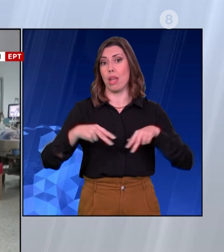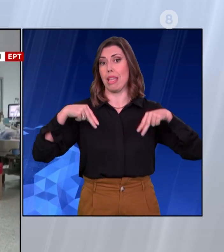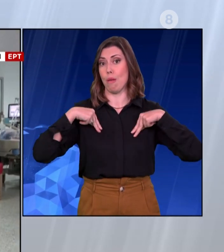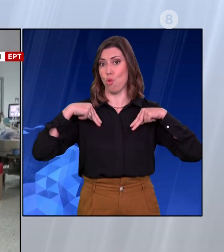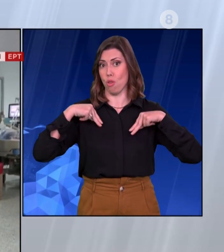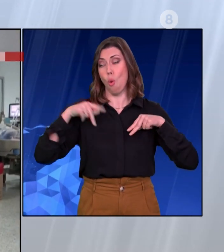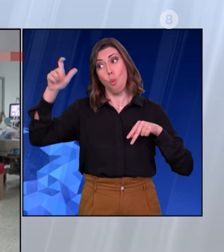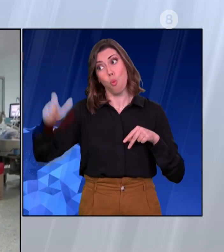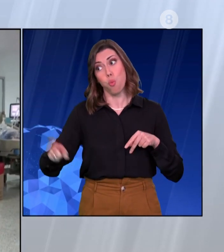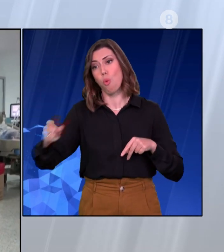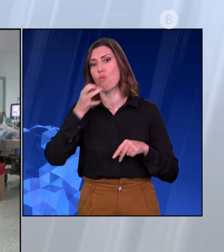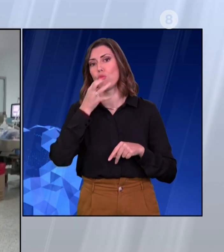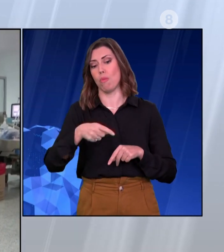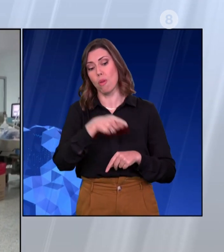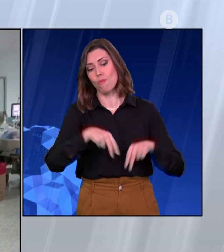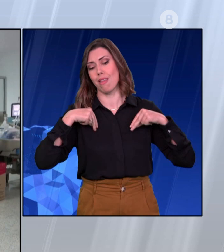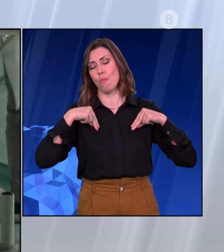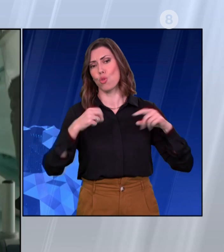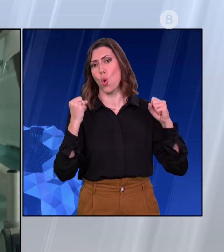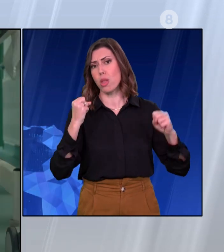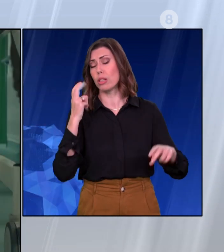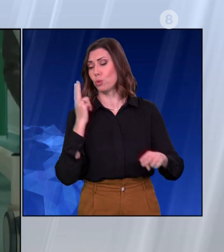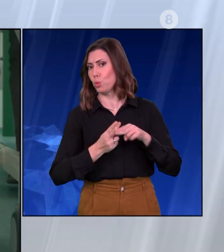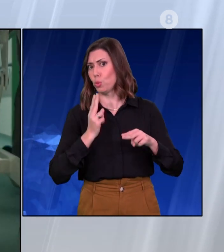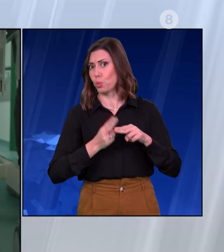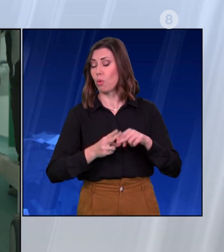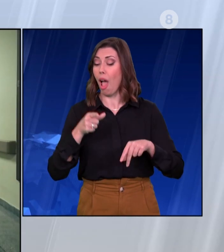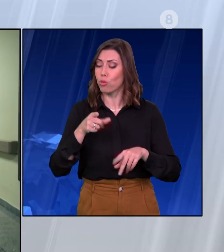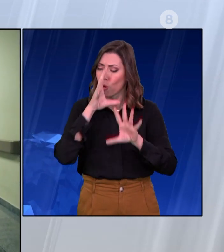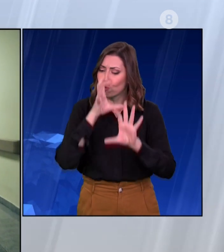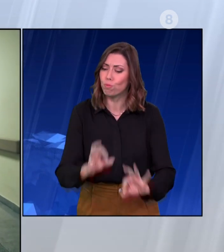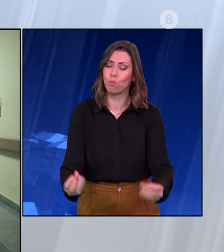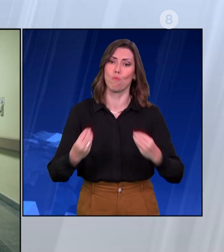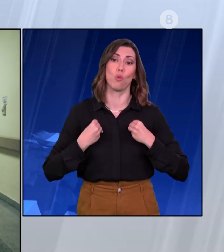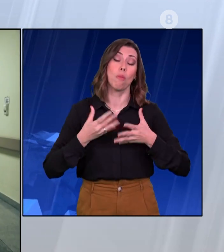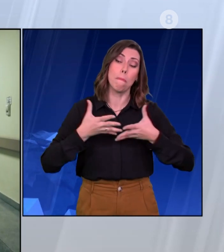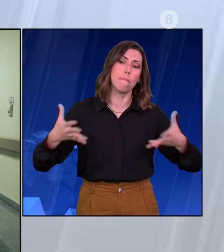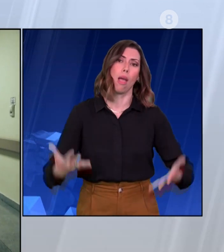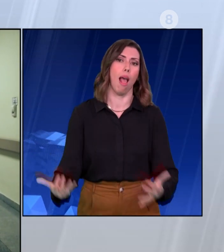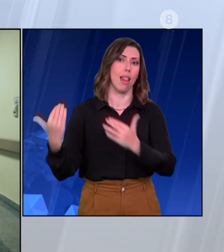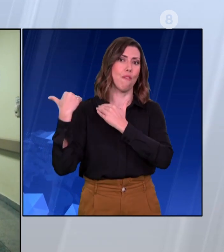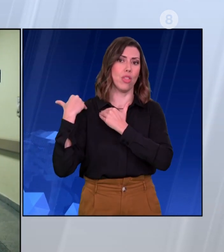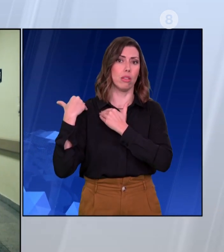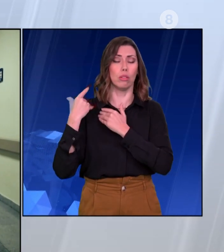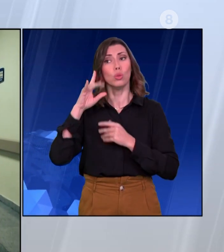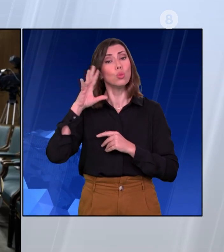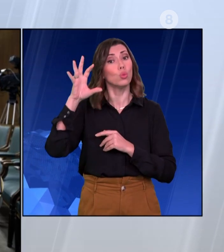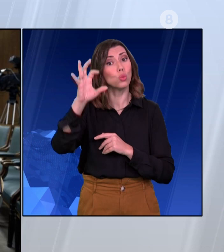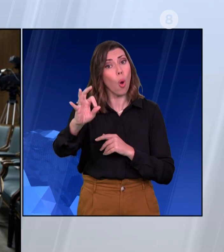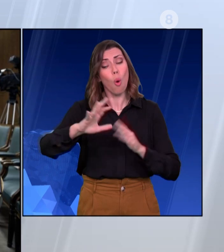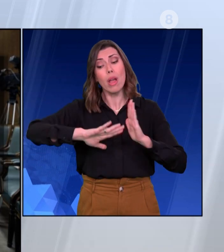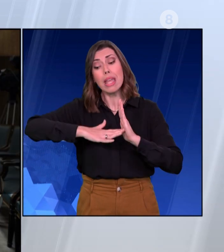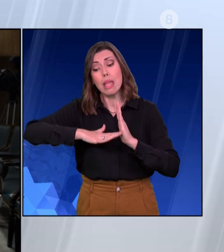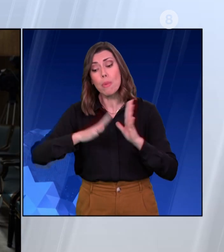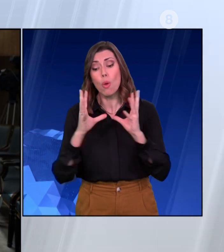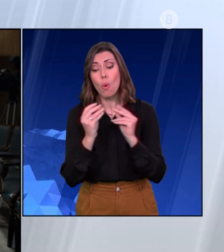ουθετίας κατά αυτόν, είναι μια πολύ μεγάλη ευθύνη. Η προτεραιότητα να έχουμε καλύτερες υπηρεσίες υγείας προς πολίτες. Στη